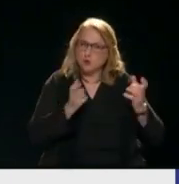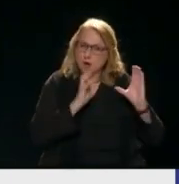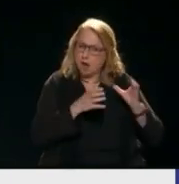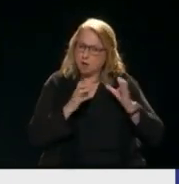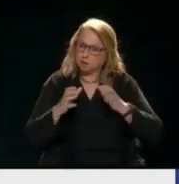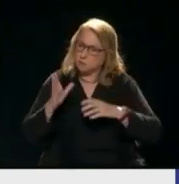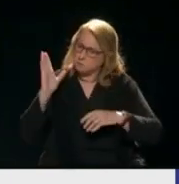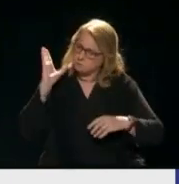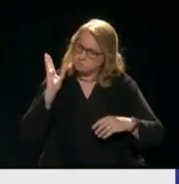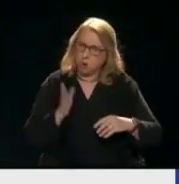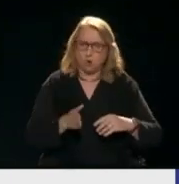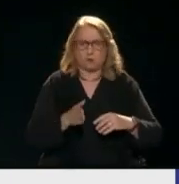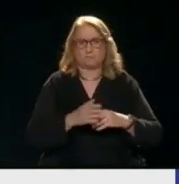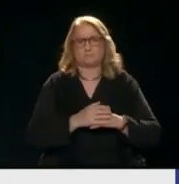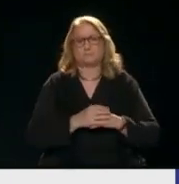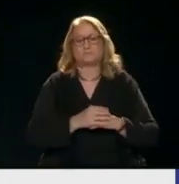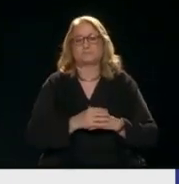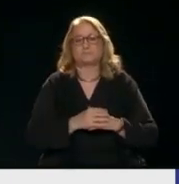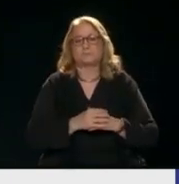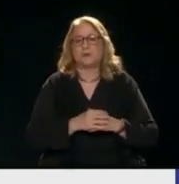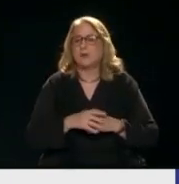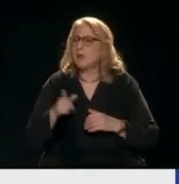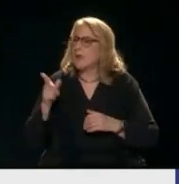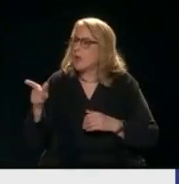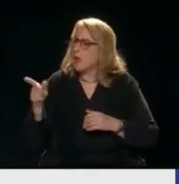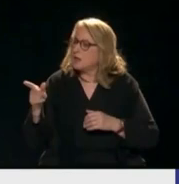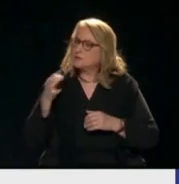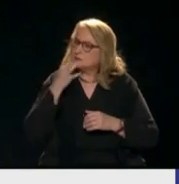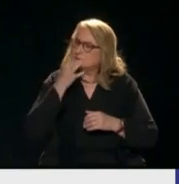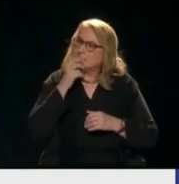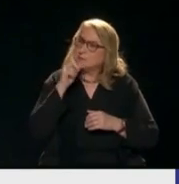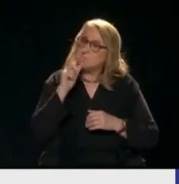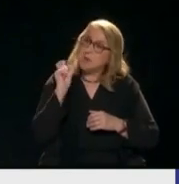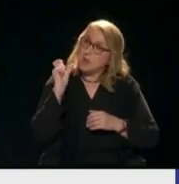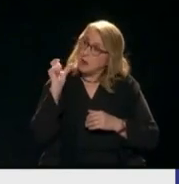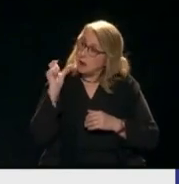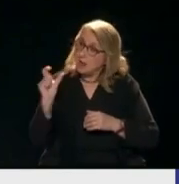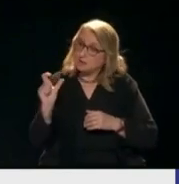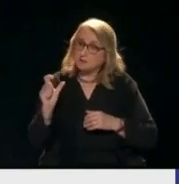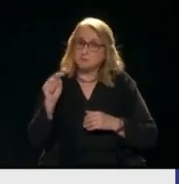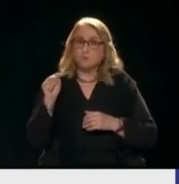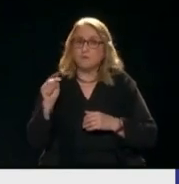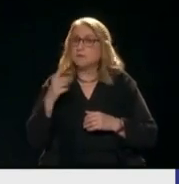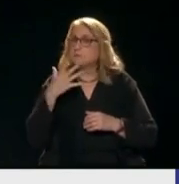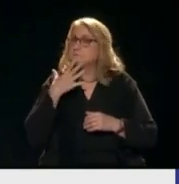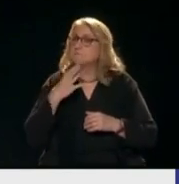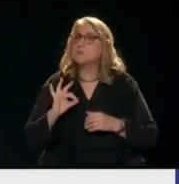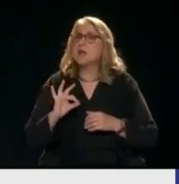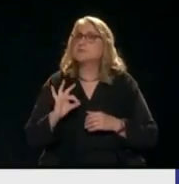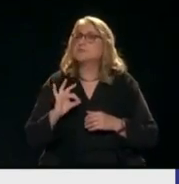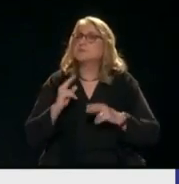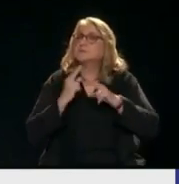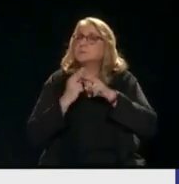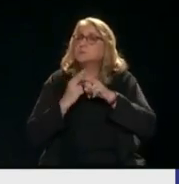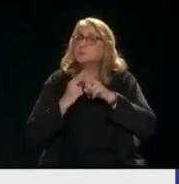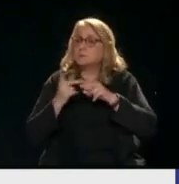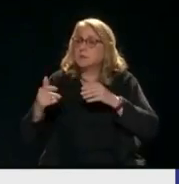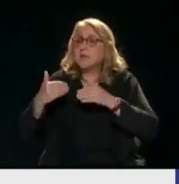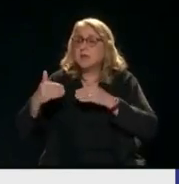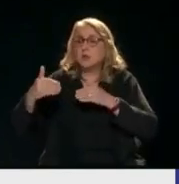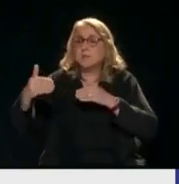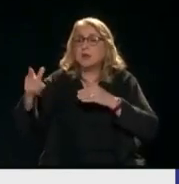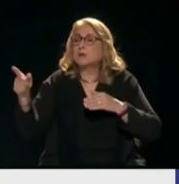Σόρα Είπατε μια λέξη η οποία είναι κλειδί Για το επόμενο άμεσο